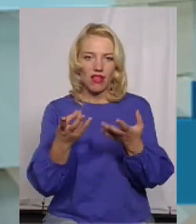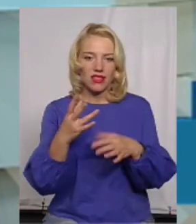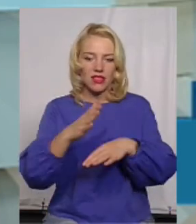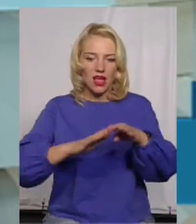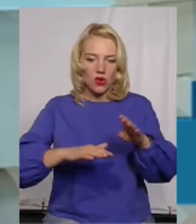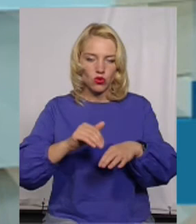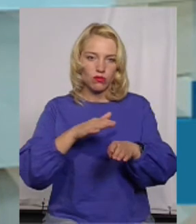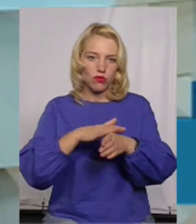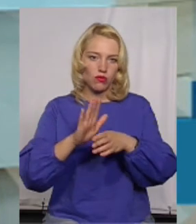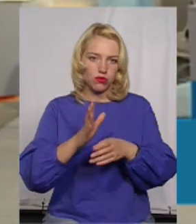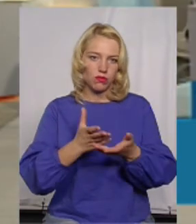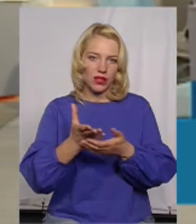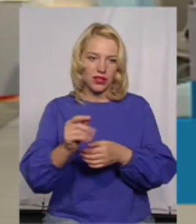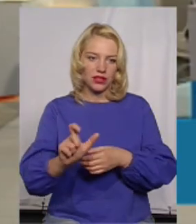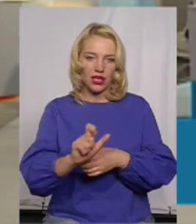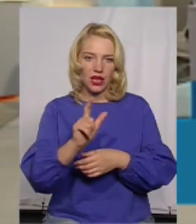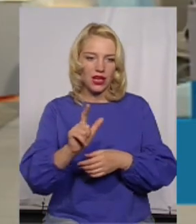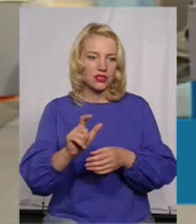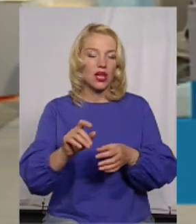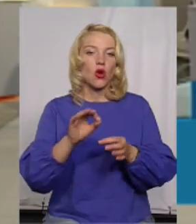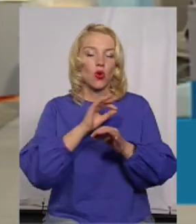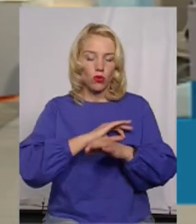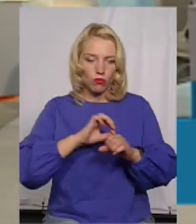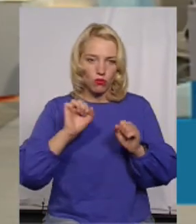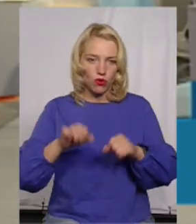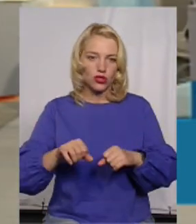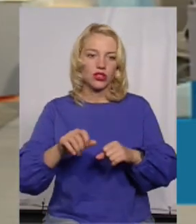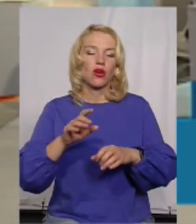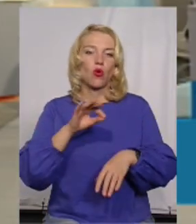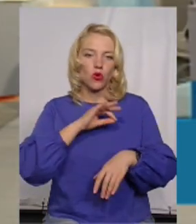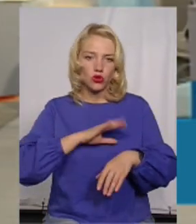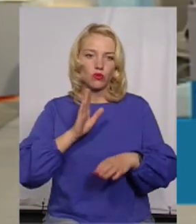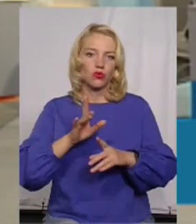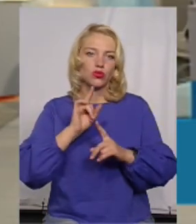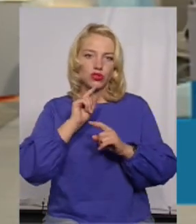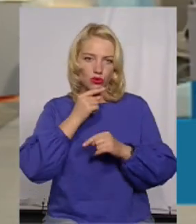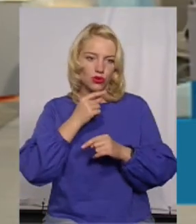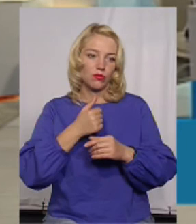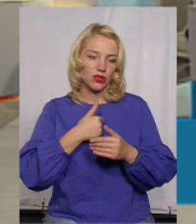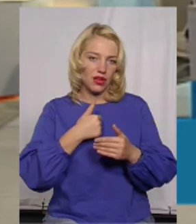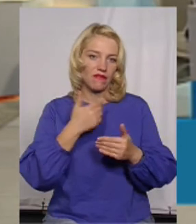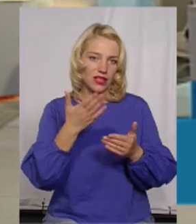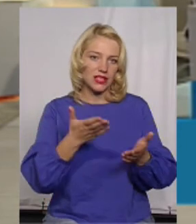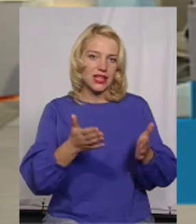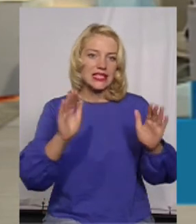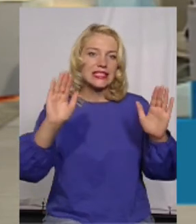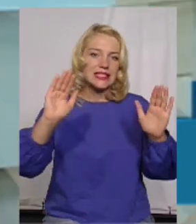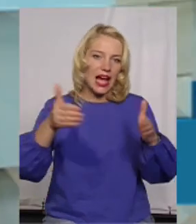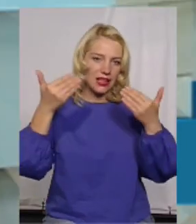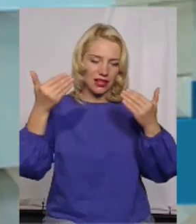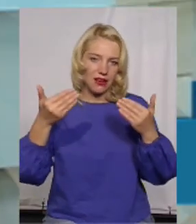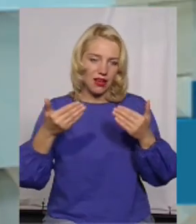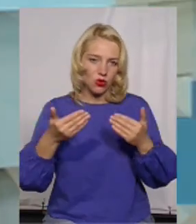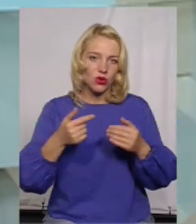платити за газ. Тобто, можете користуватись, користуйтесь і зекономите. Я вас, ну, і вас закликаю. Це,